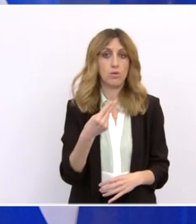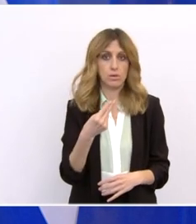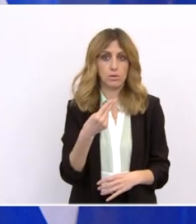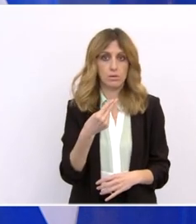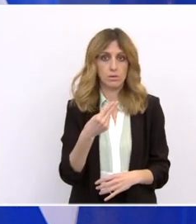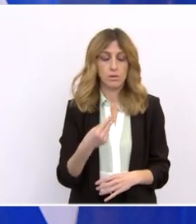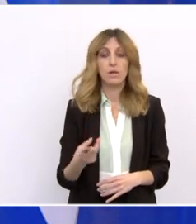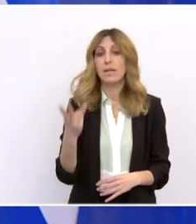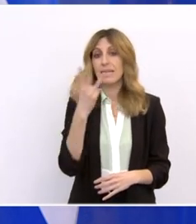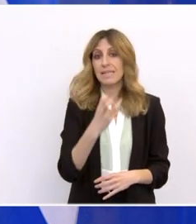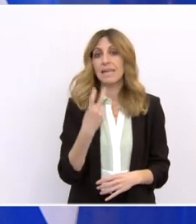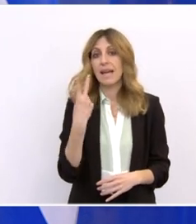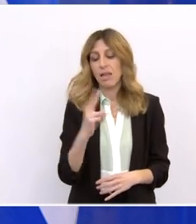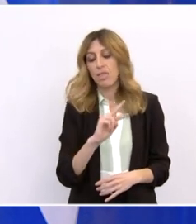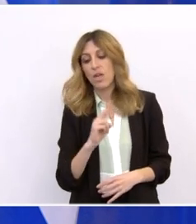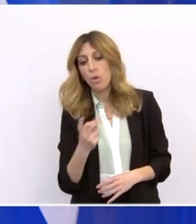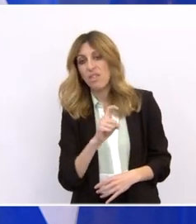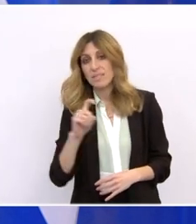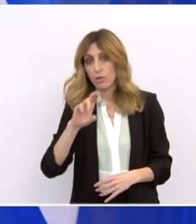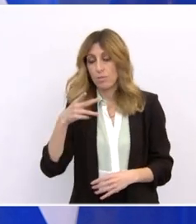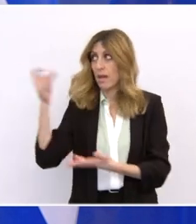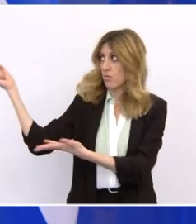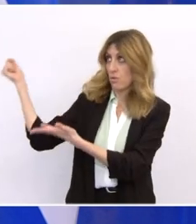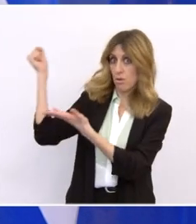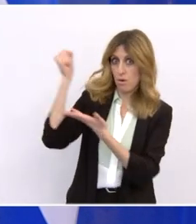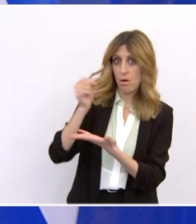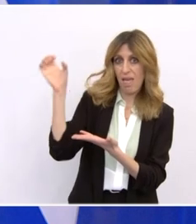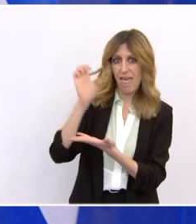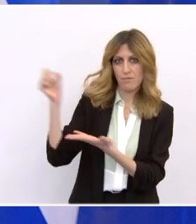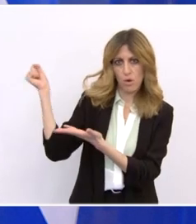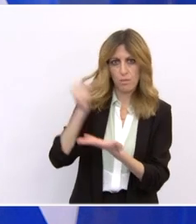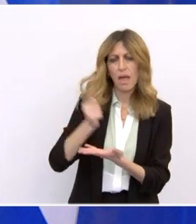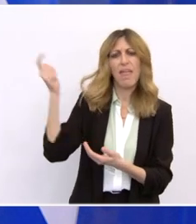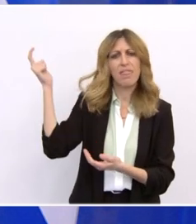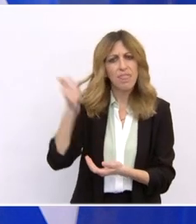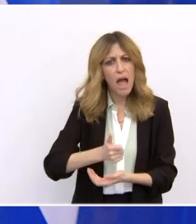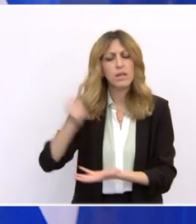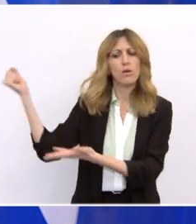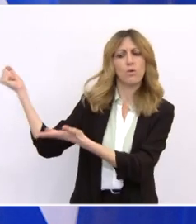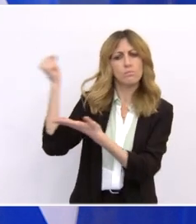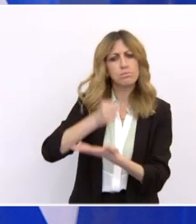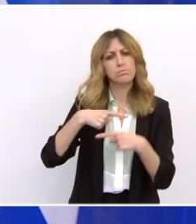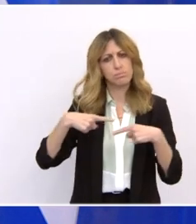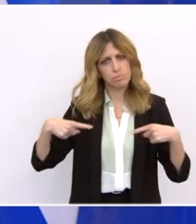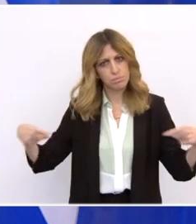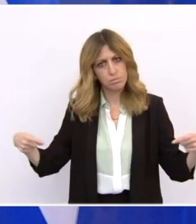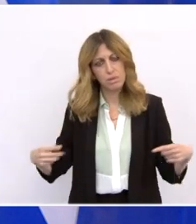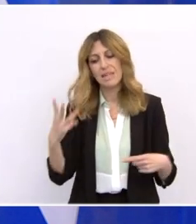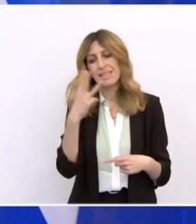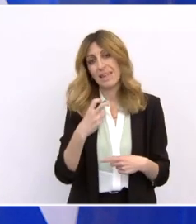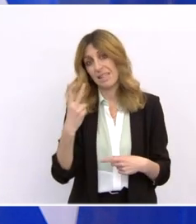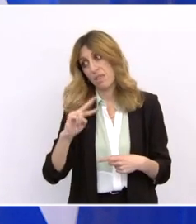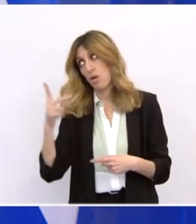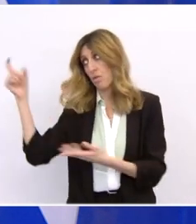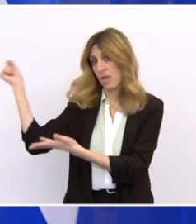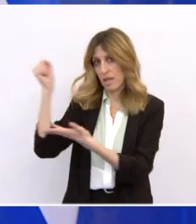στα 32 ευρώ ευρωπαϊκών πόρων, επιχορηγήσεις και δάνεια ένα επιπρόσθετο σημαντικό κεφάλαιο